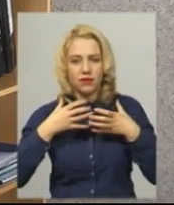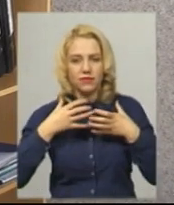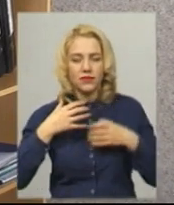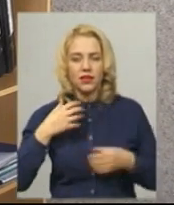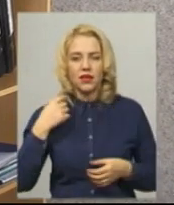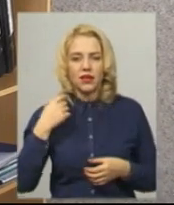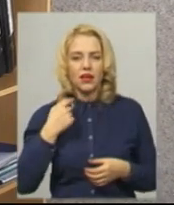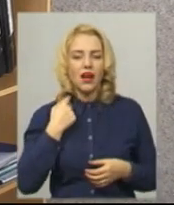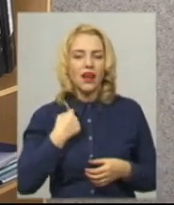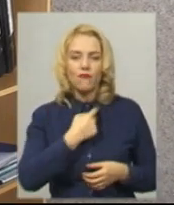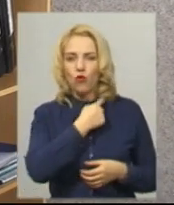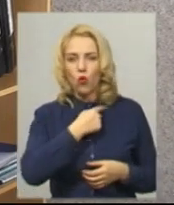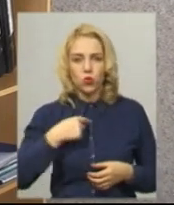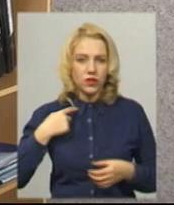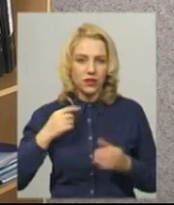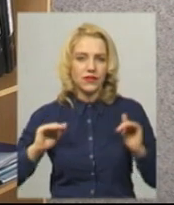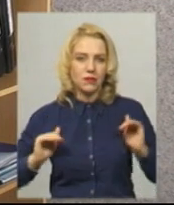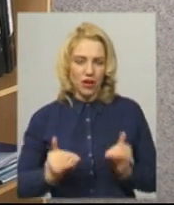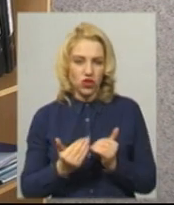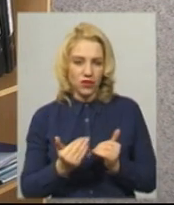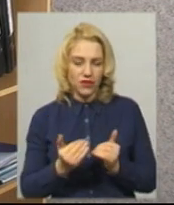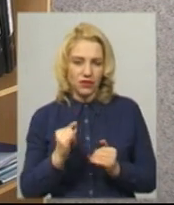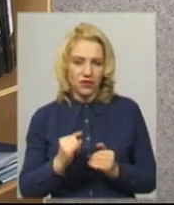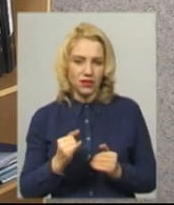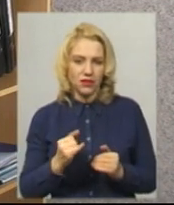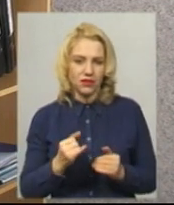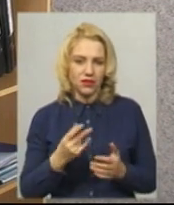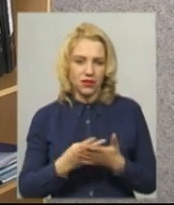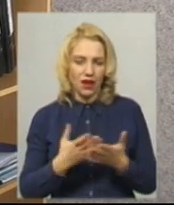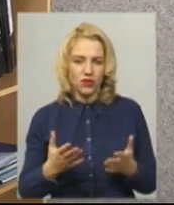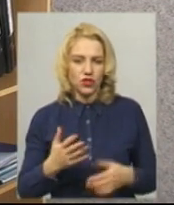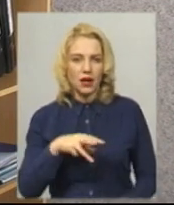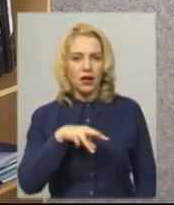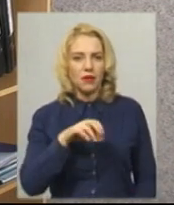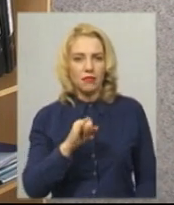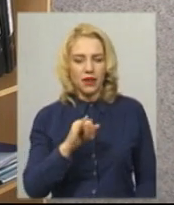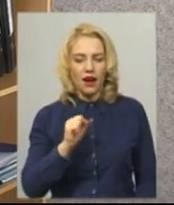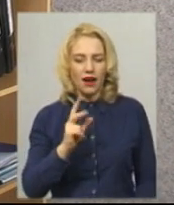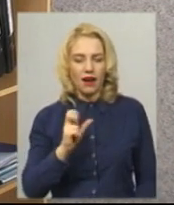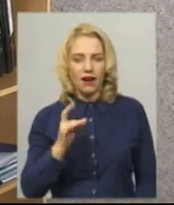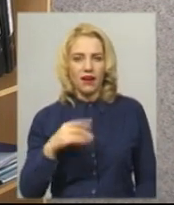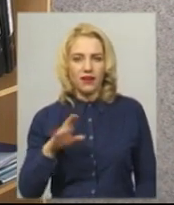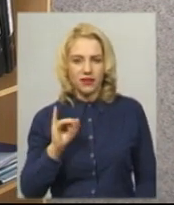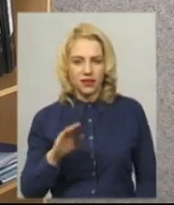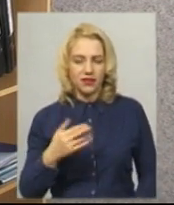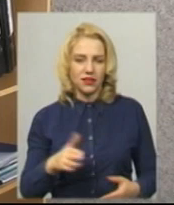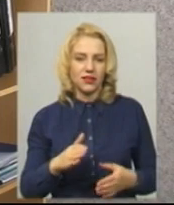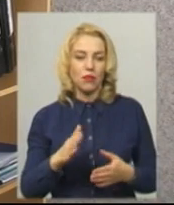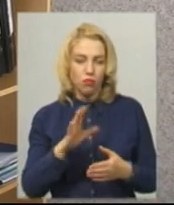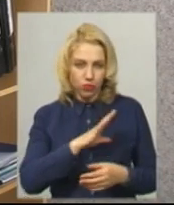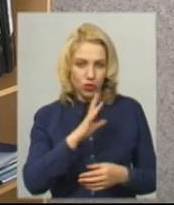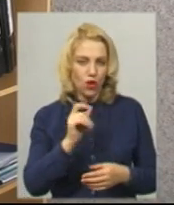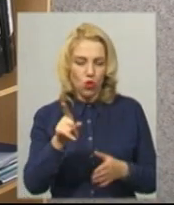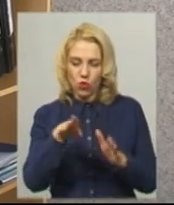лимфовузлів зменшився. Явище міокардіту були, але її не стало гірше.